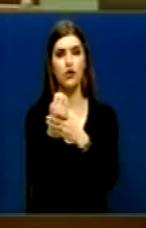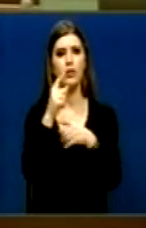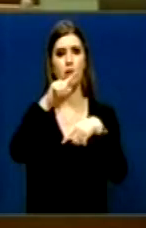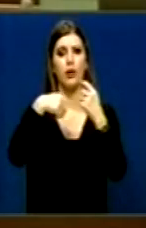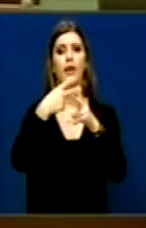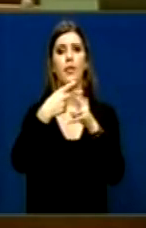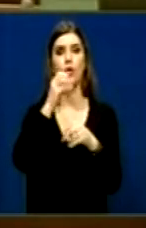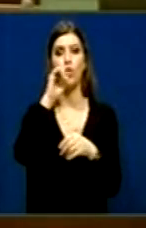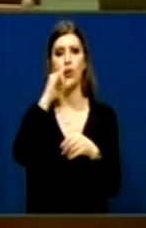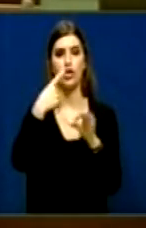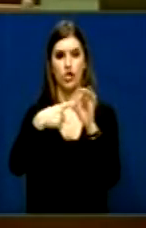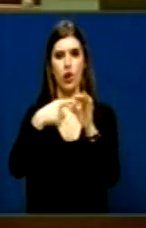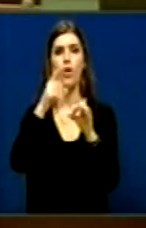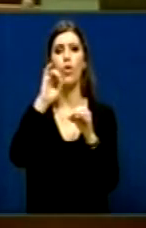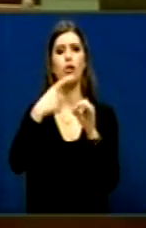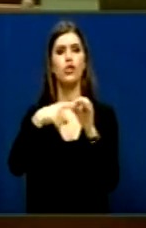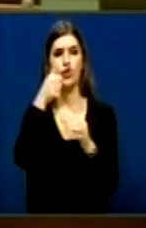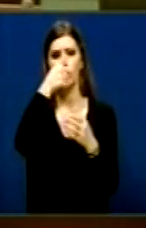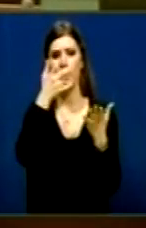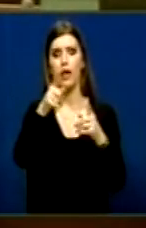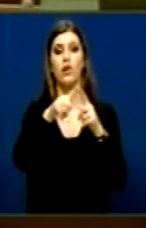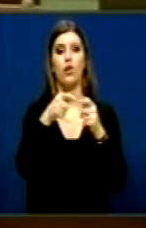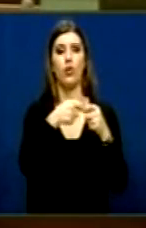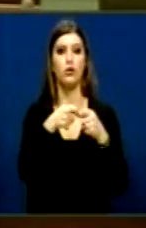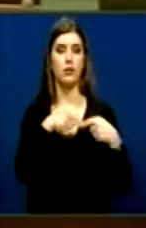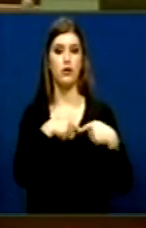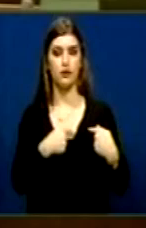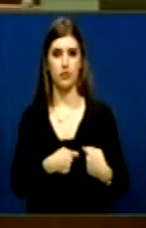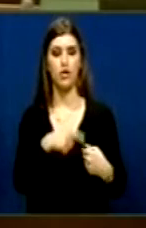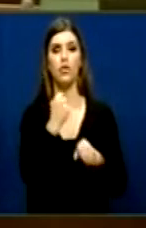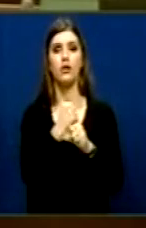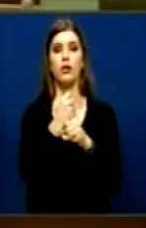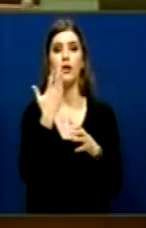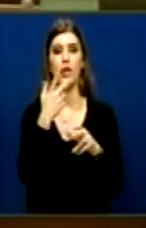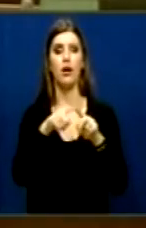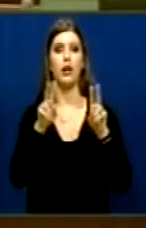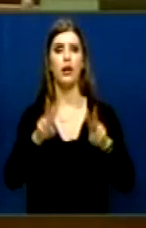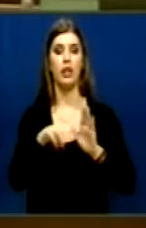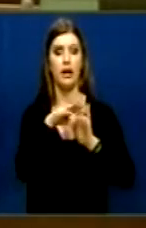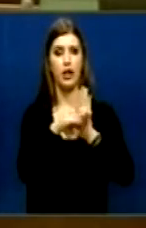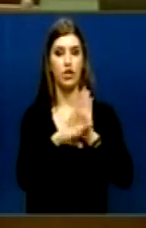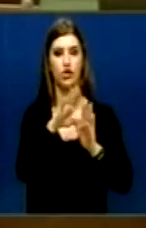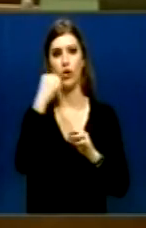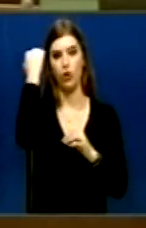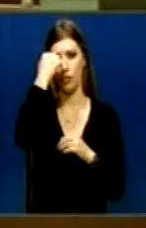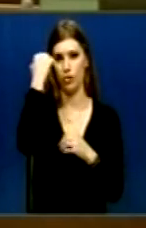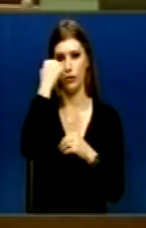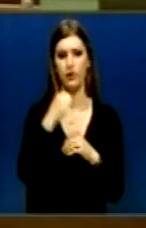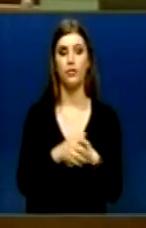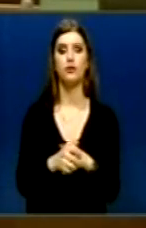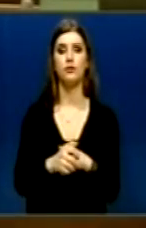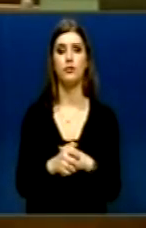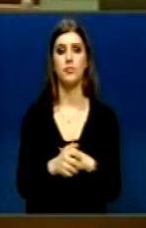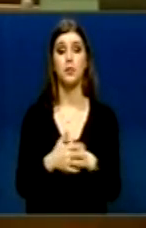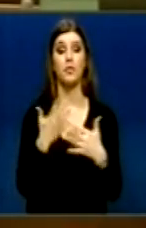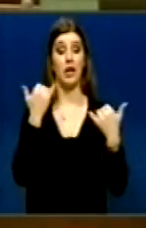veritare E cila sigurisht do të funksionojë Si pas ligjet për lirin e asociimin në Kosovë Me që e se së përshkenim ligjë dhe Kosovë Dhe tash përna thua